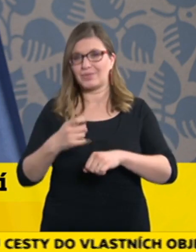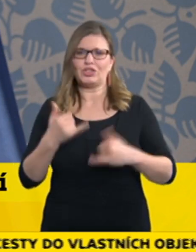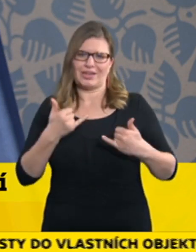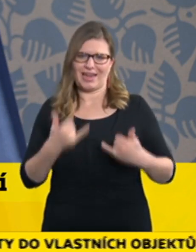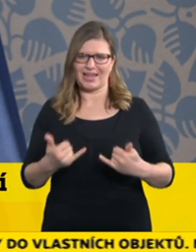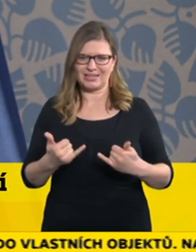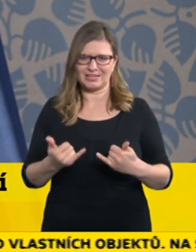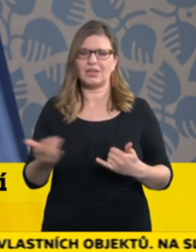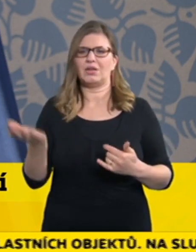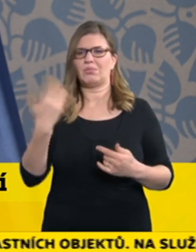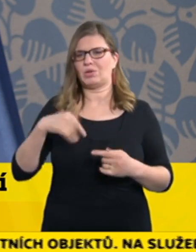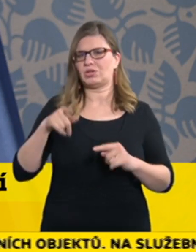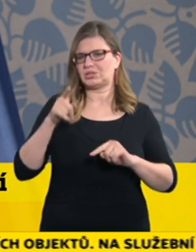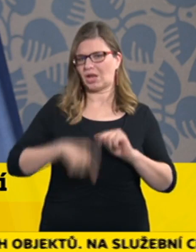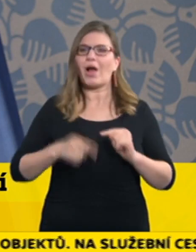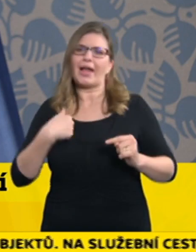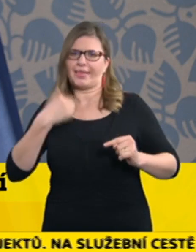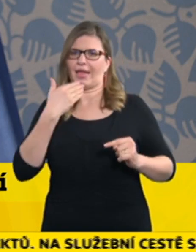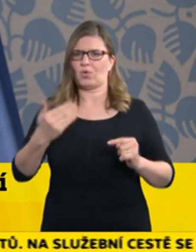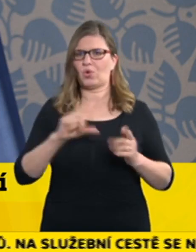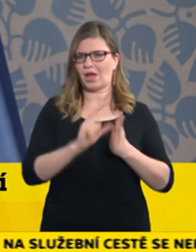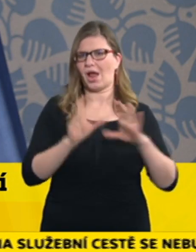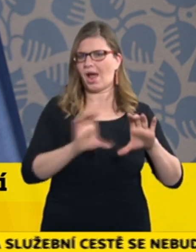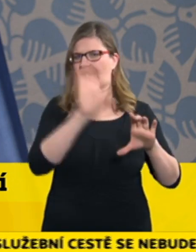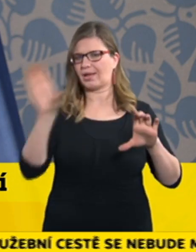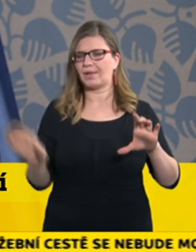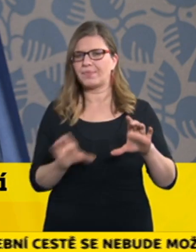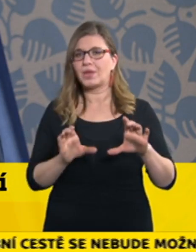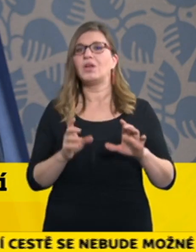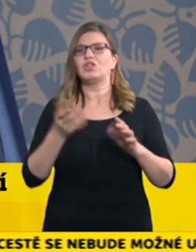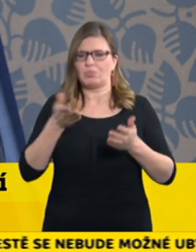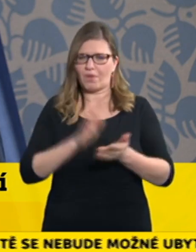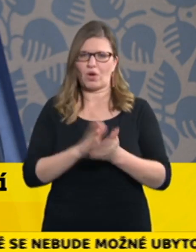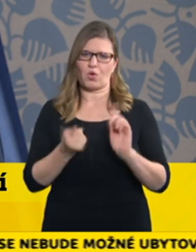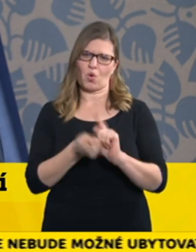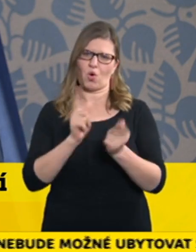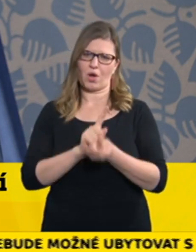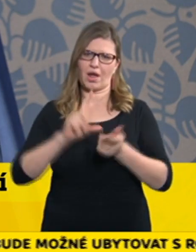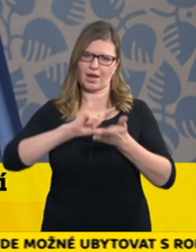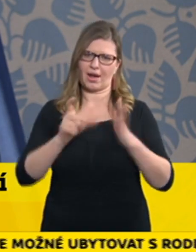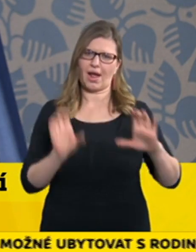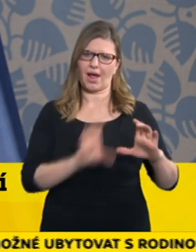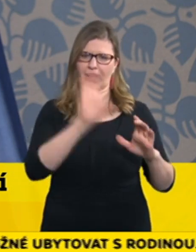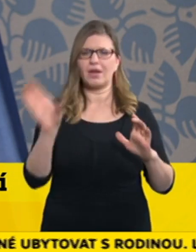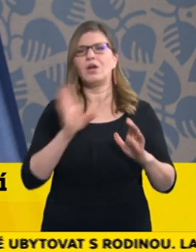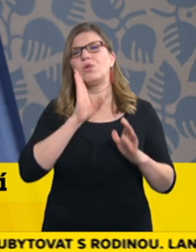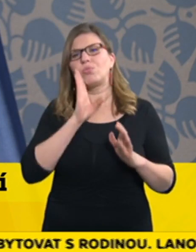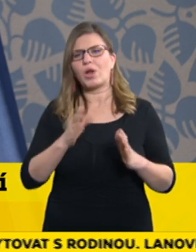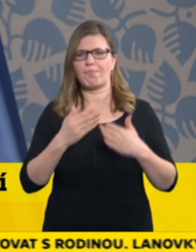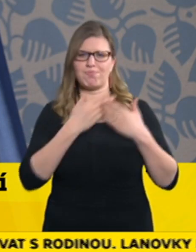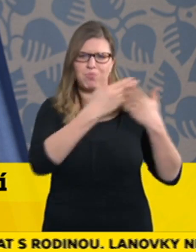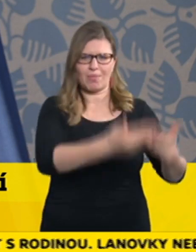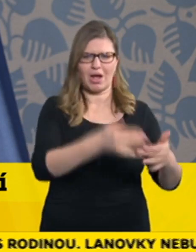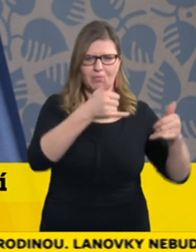zainteresovaným krajům, zejména, že došlo k dohodě mezi kraji o tom, že pomohou Praze a jihočeskému